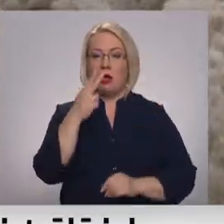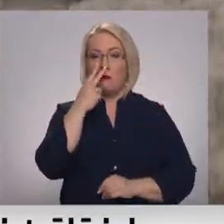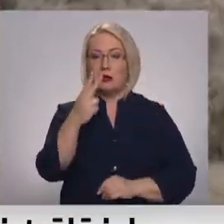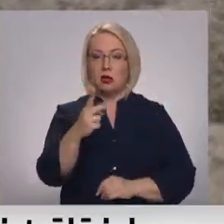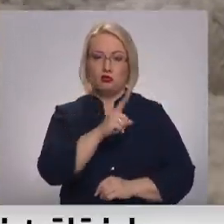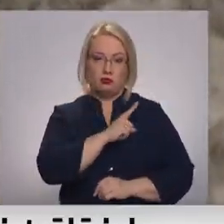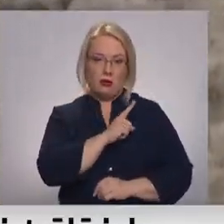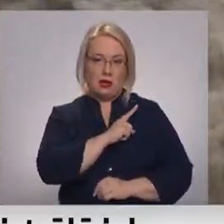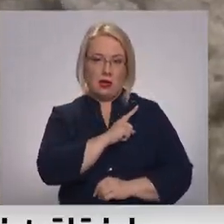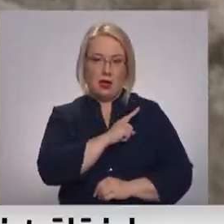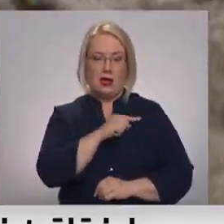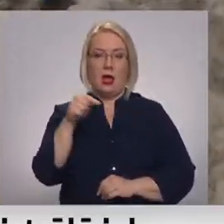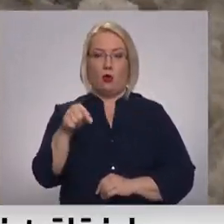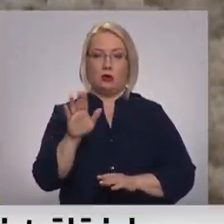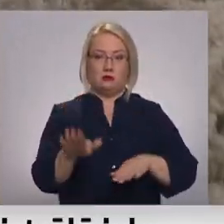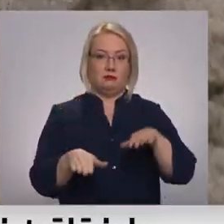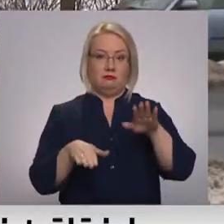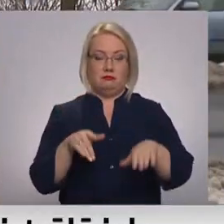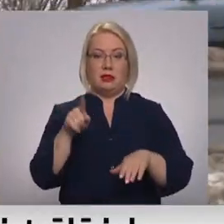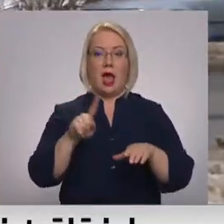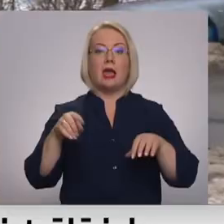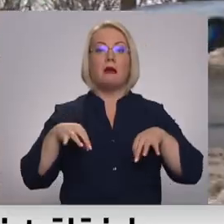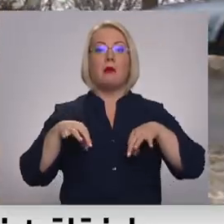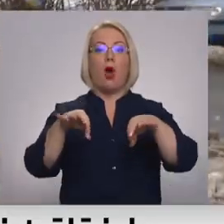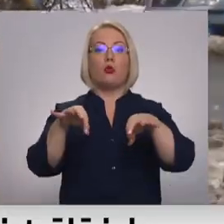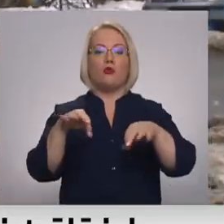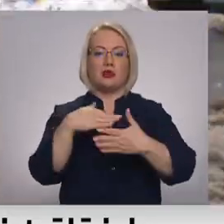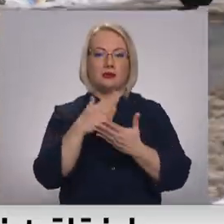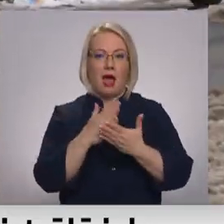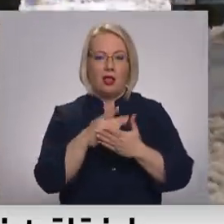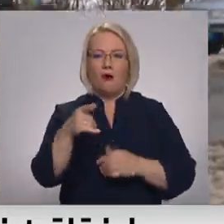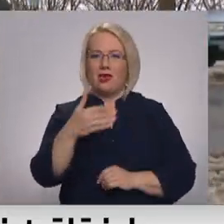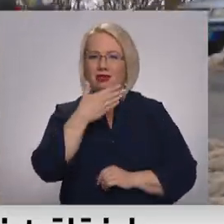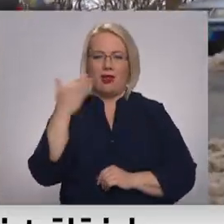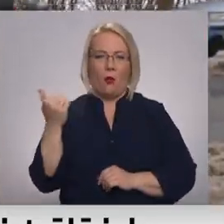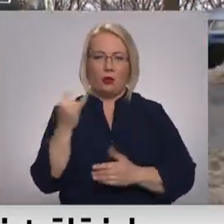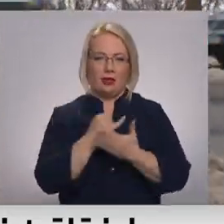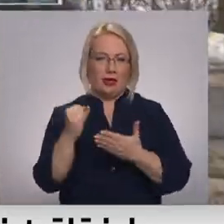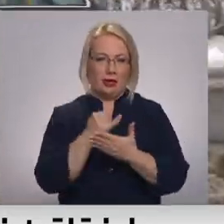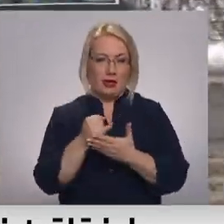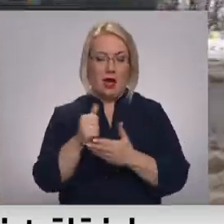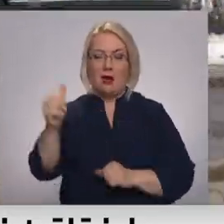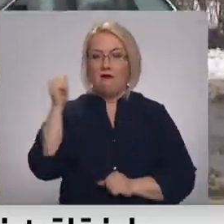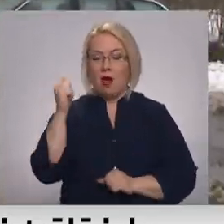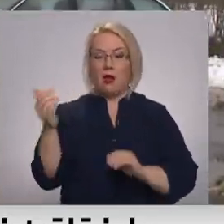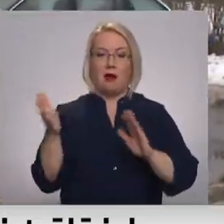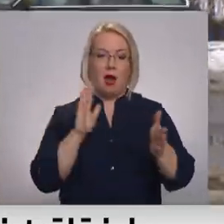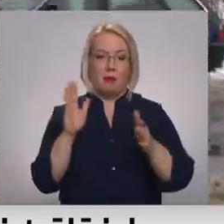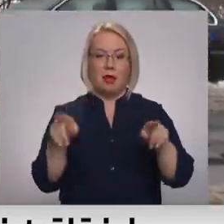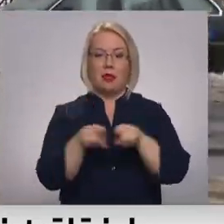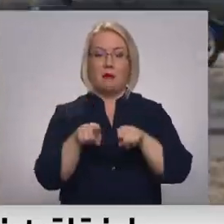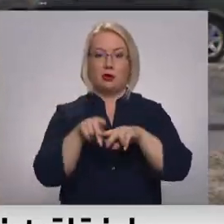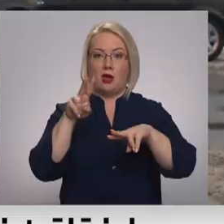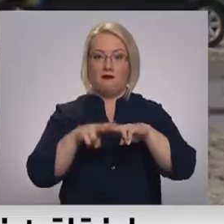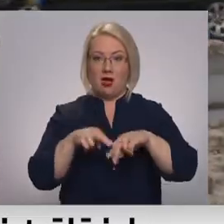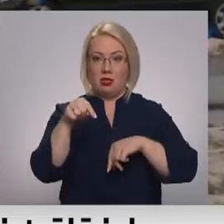uzmanīgāk. Šī ir brauktuvis daļa, kas nav tīrīti vairākas dienas. Vakardien, apmēram, šajā pašā vietā